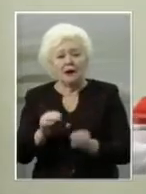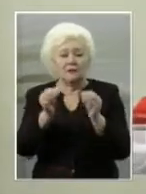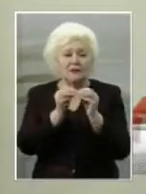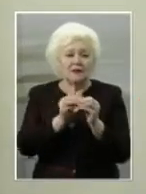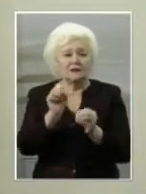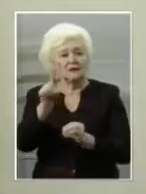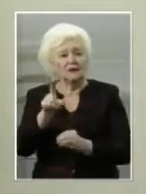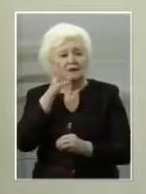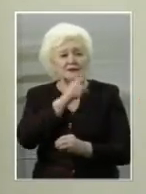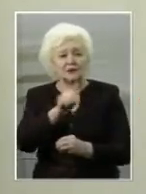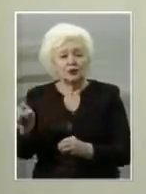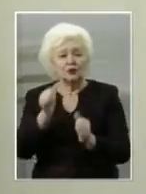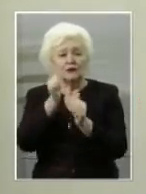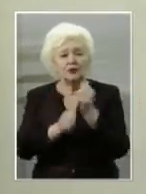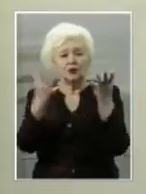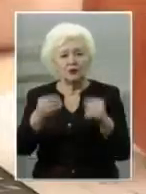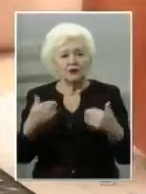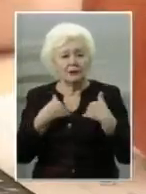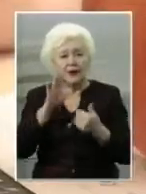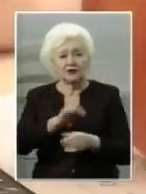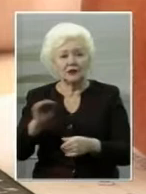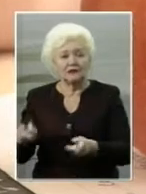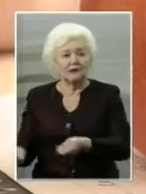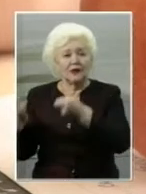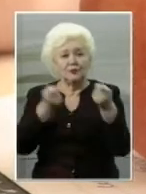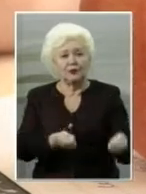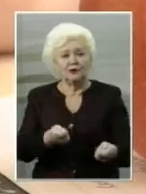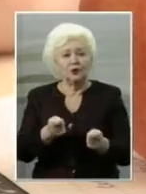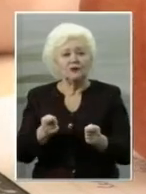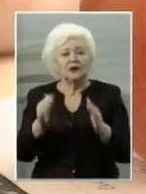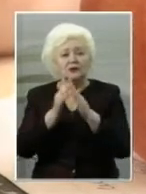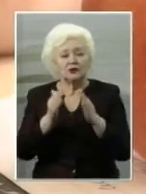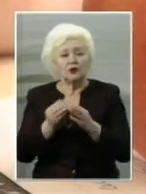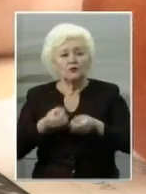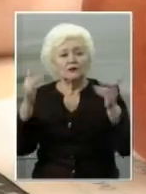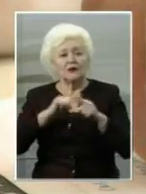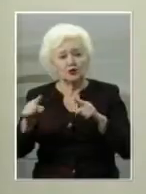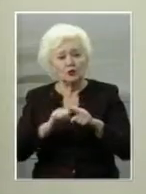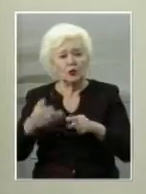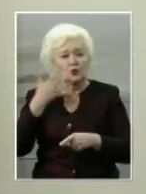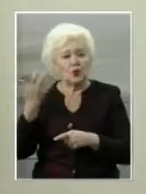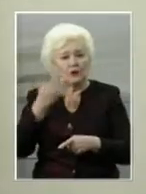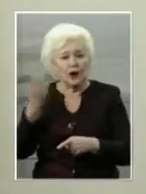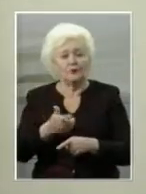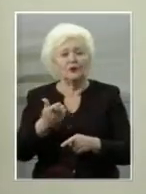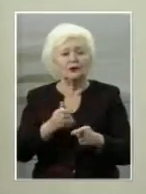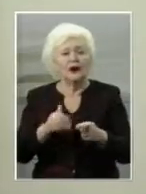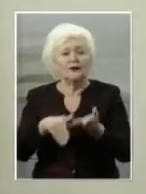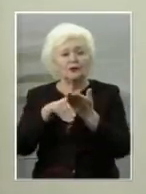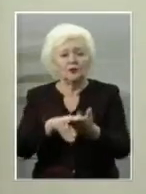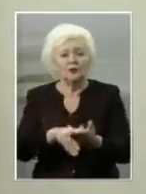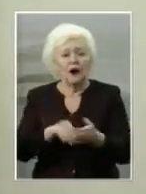-11 годині щодня наші діти приносять з дому свіжу моркву, яблука. Спонсори допомагають апельсинами,